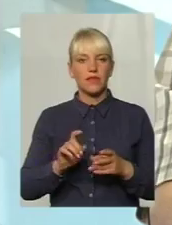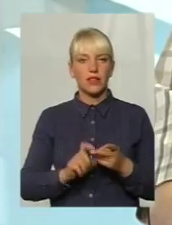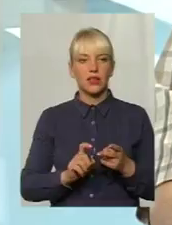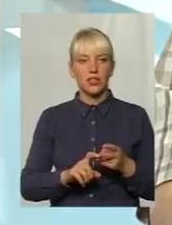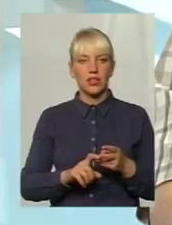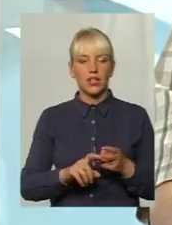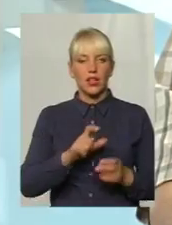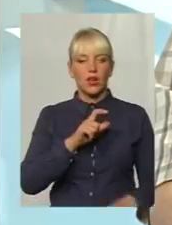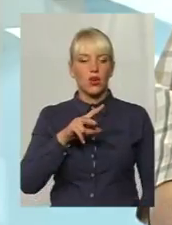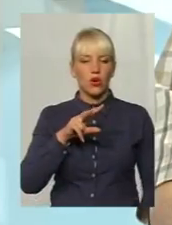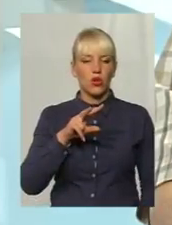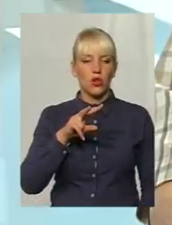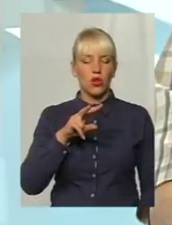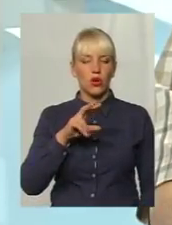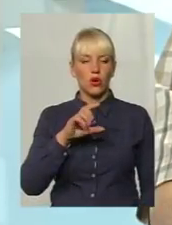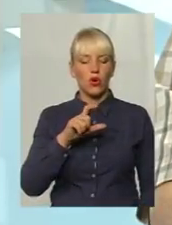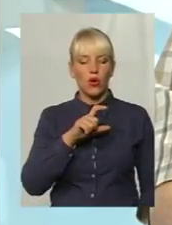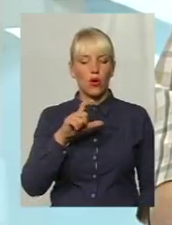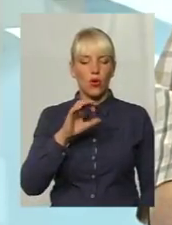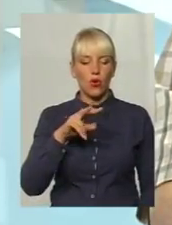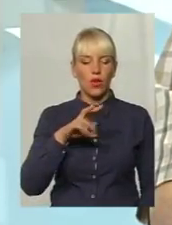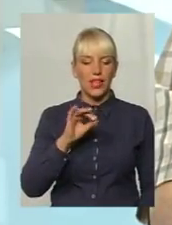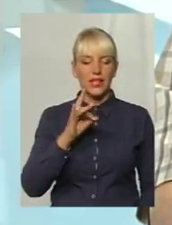холістерін в приватних